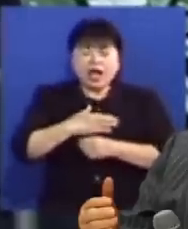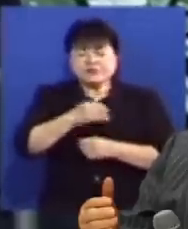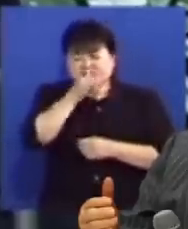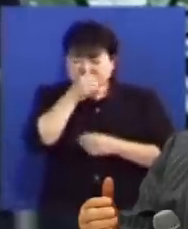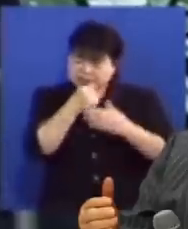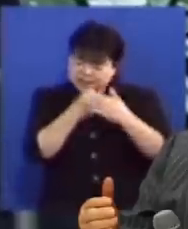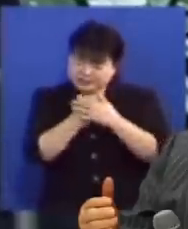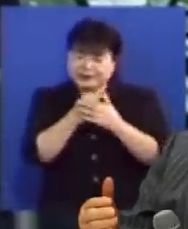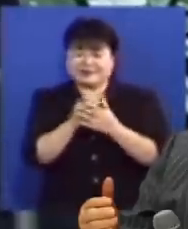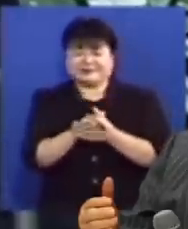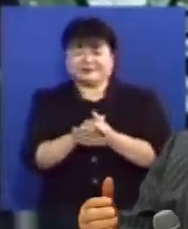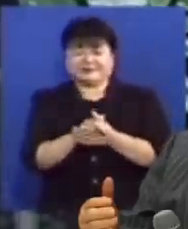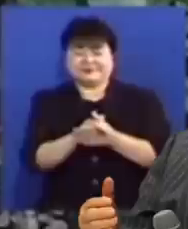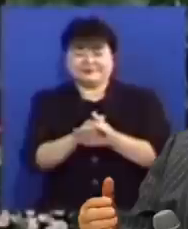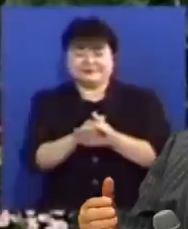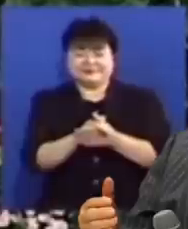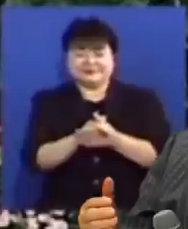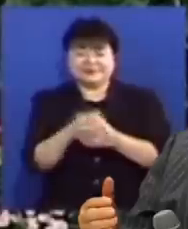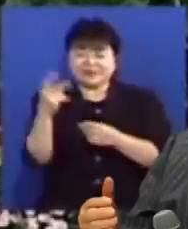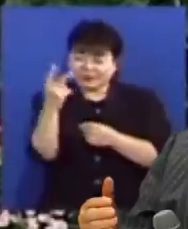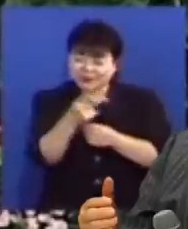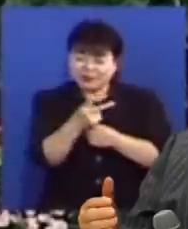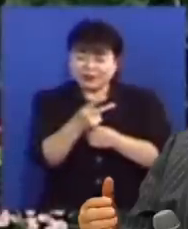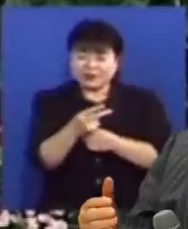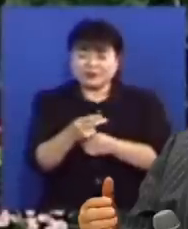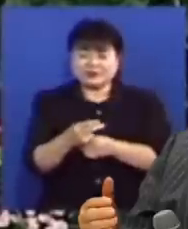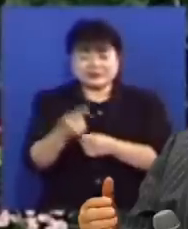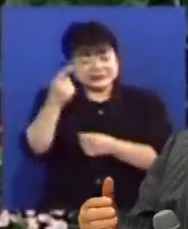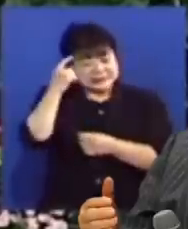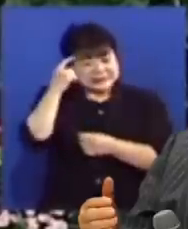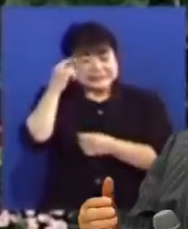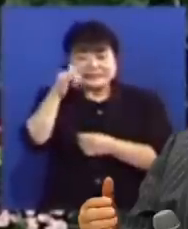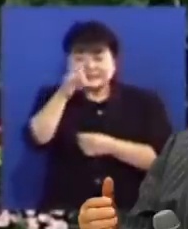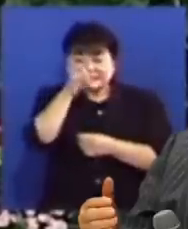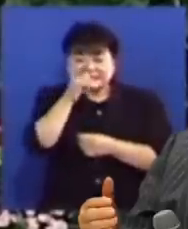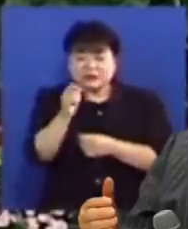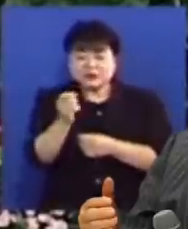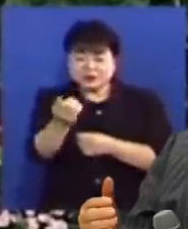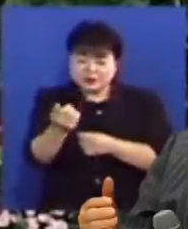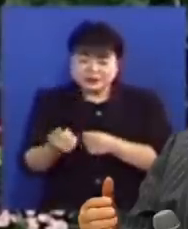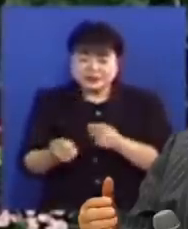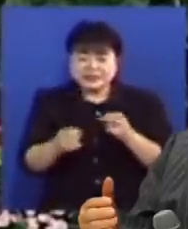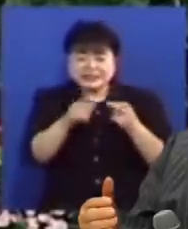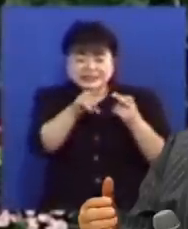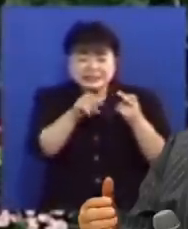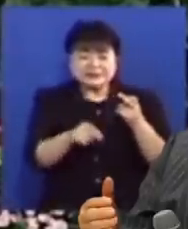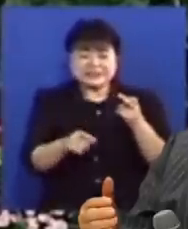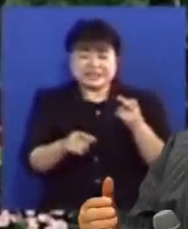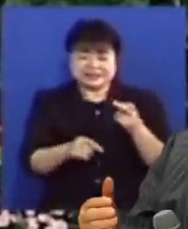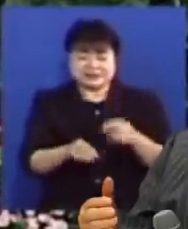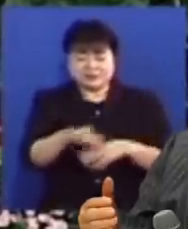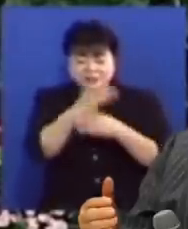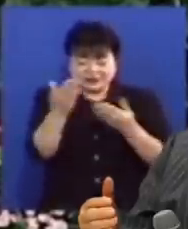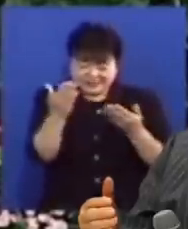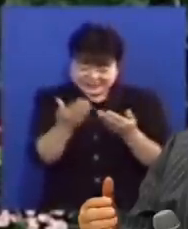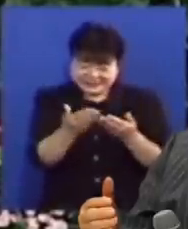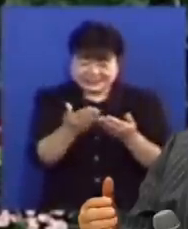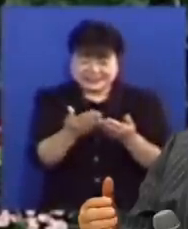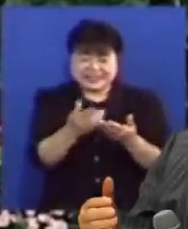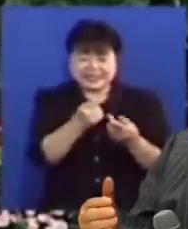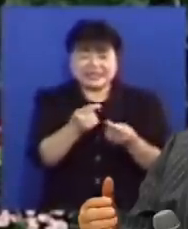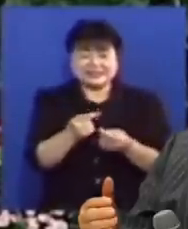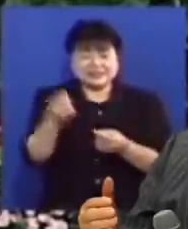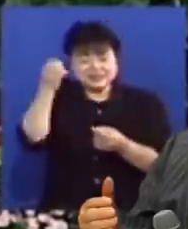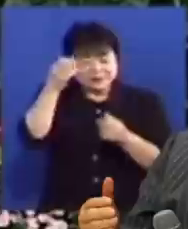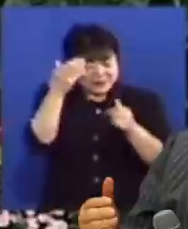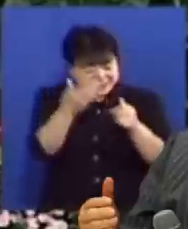있기 때문에 그런 것입니다 그리고 의지가 있는 것은 고린도전서 12장 11절에 이 모든 일은 같은 한